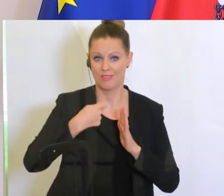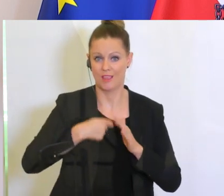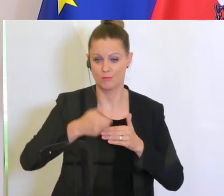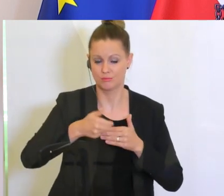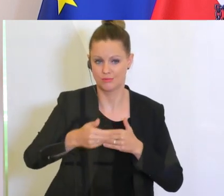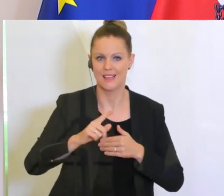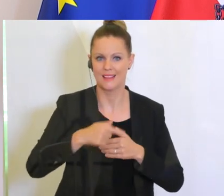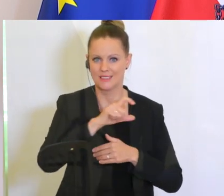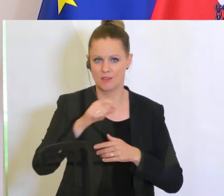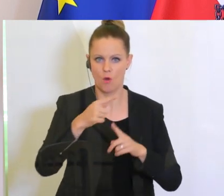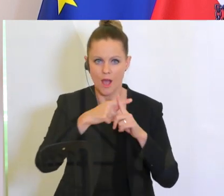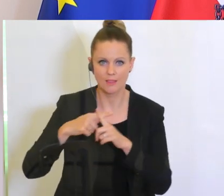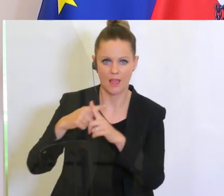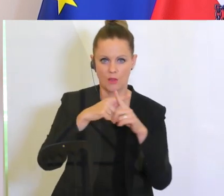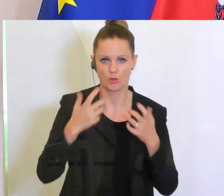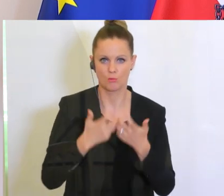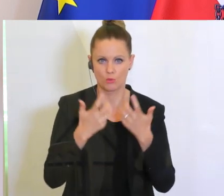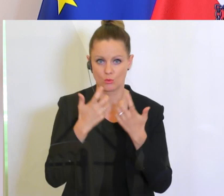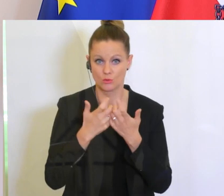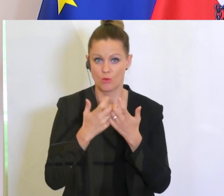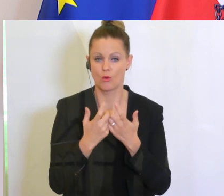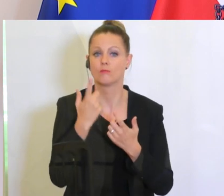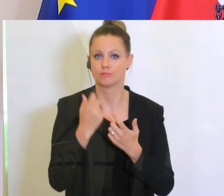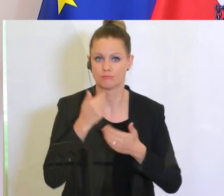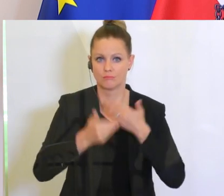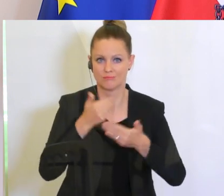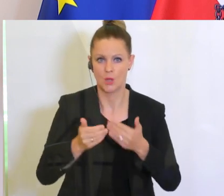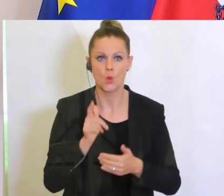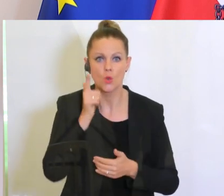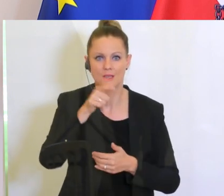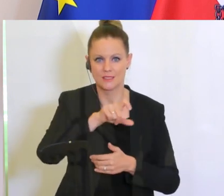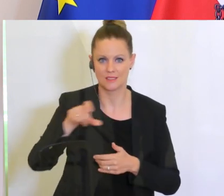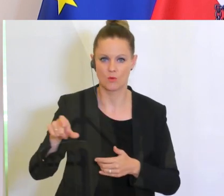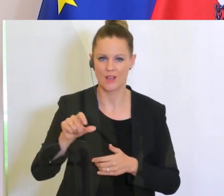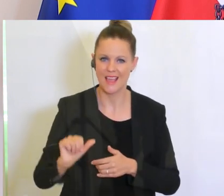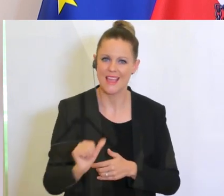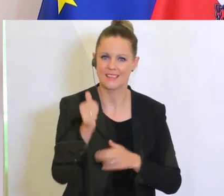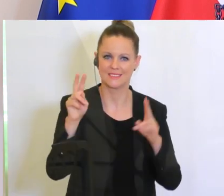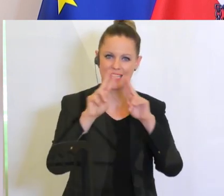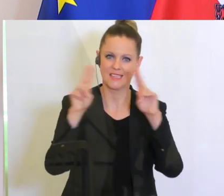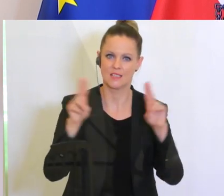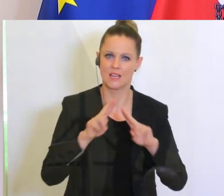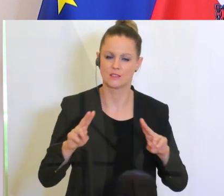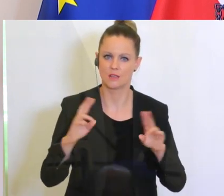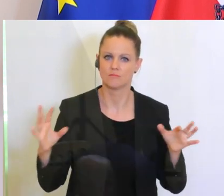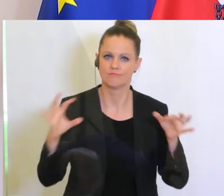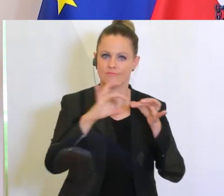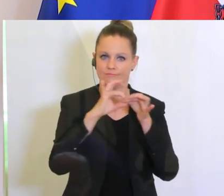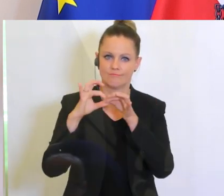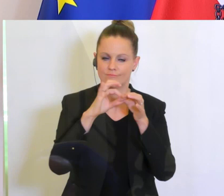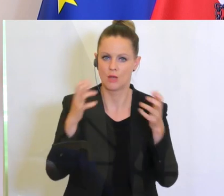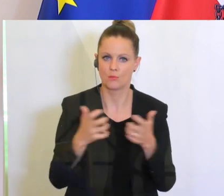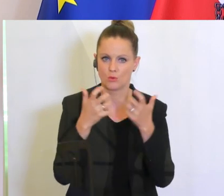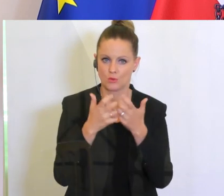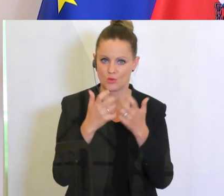Tatortproduktion, wieder die Dreharbeiten aufnehmen. Es wird in der übernächsten Woche bereits die erste internationale Co-Produktion, wieder die Arbeit aufnehmen.